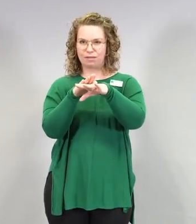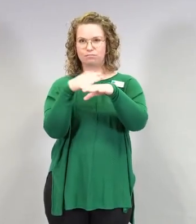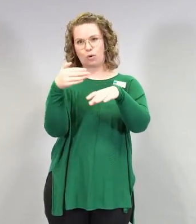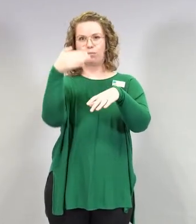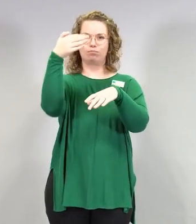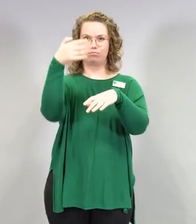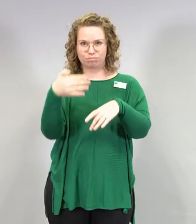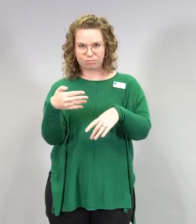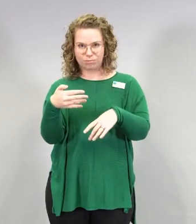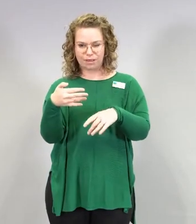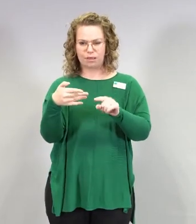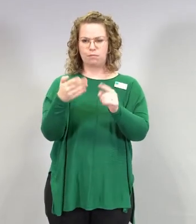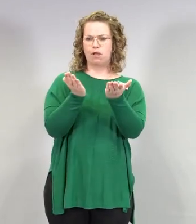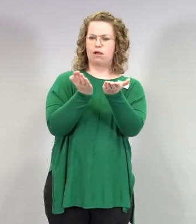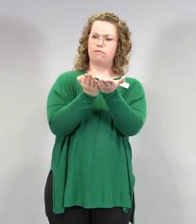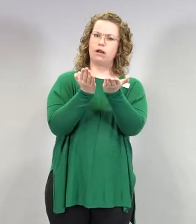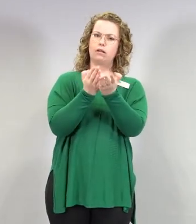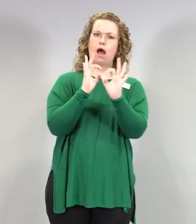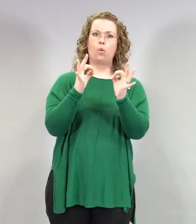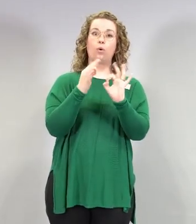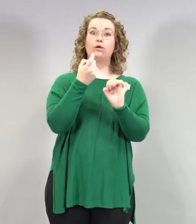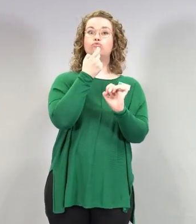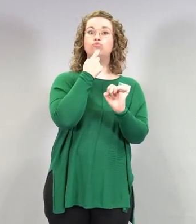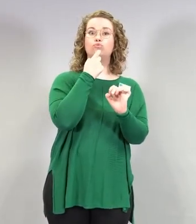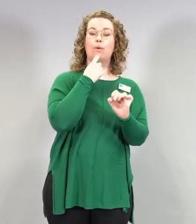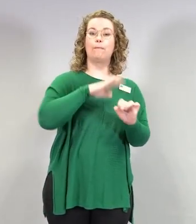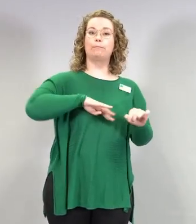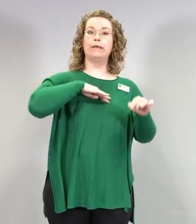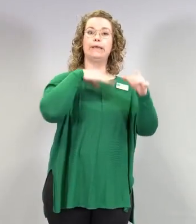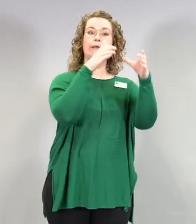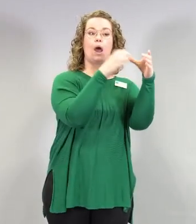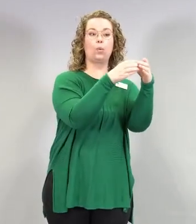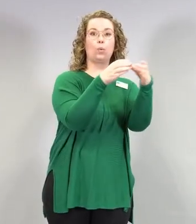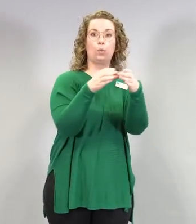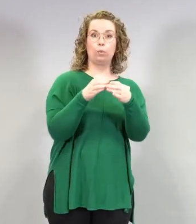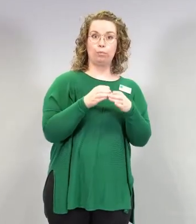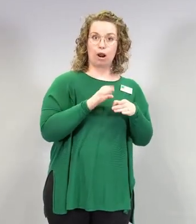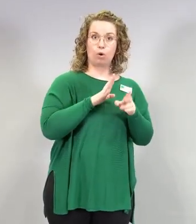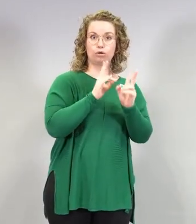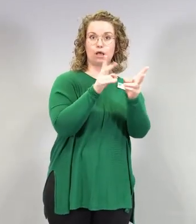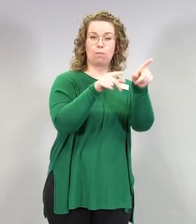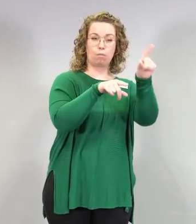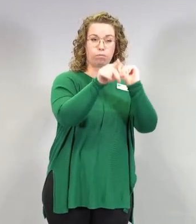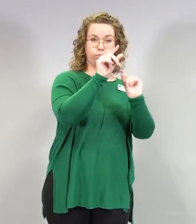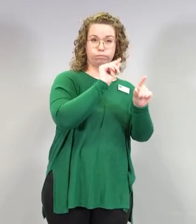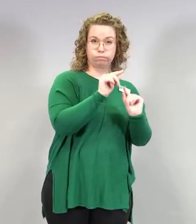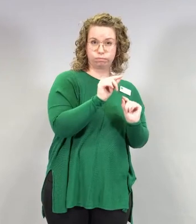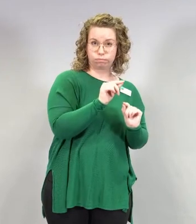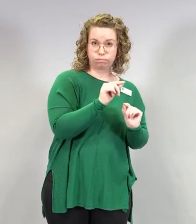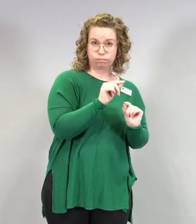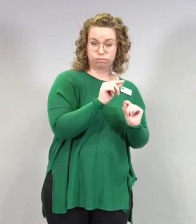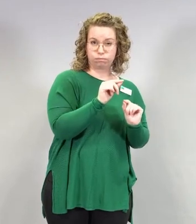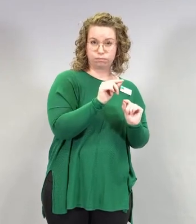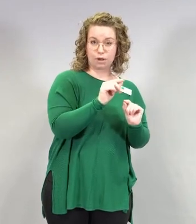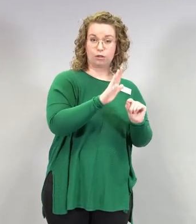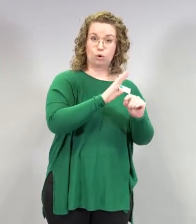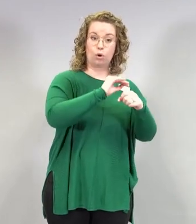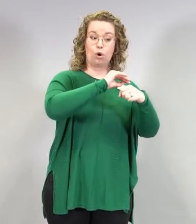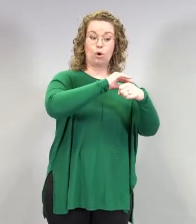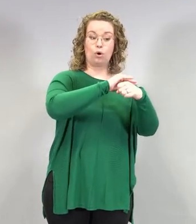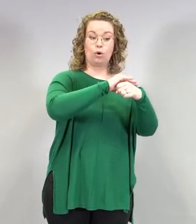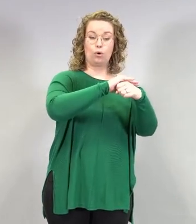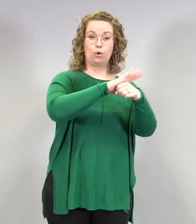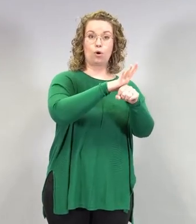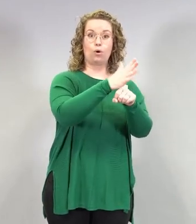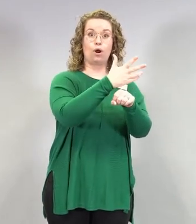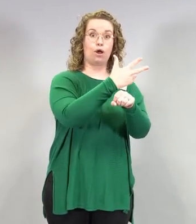että kuinka paljon suomalaisilla eri ikäisillä nähdään koronarokottamisen